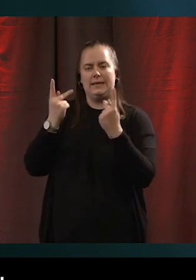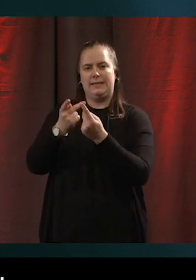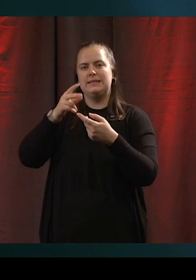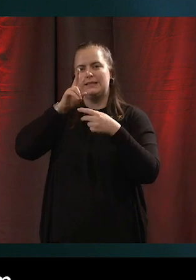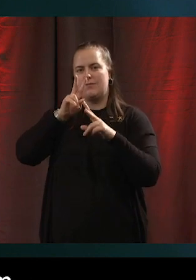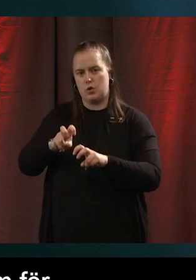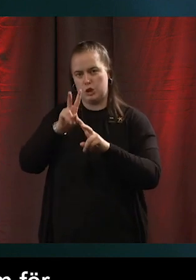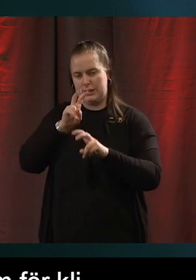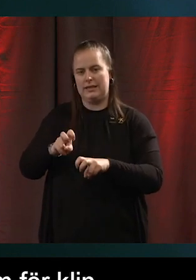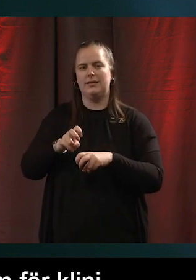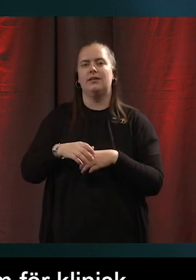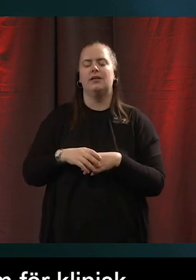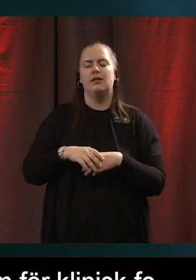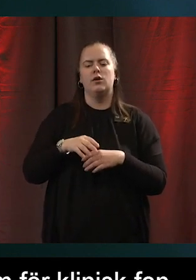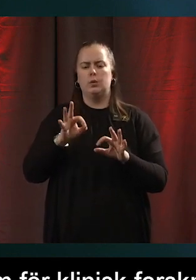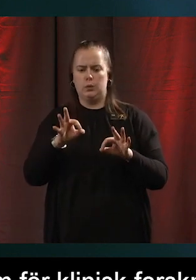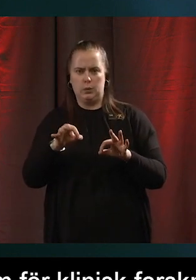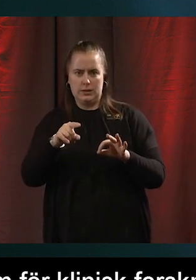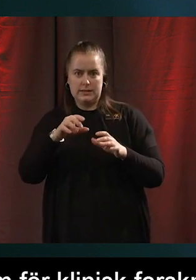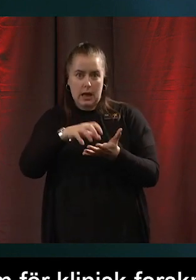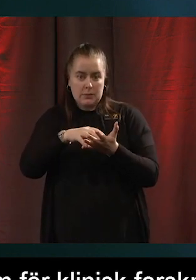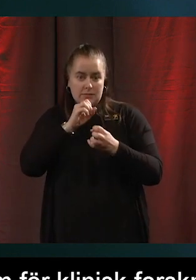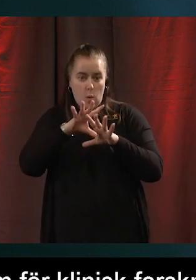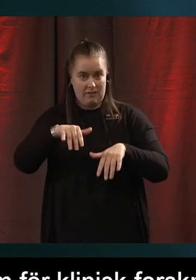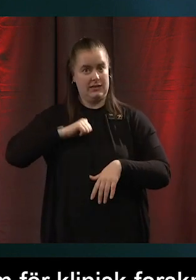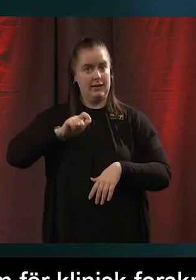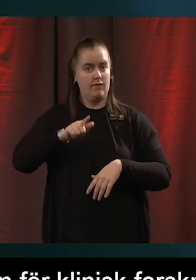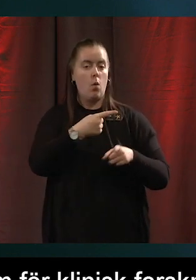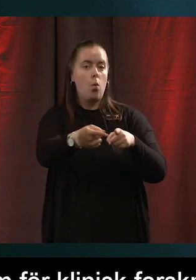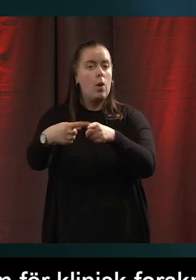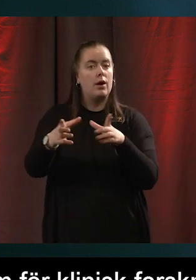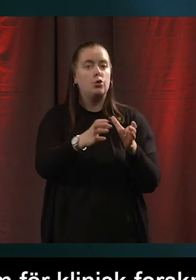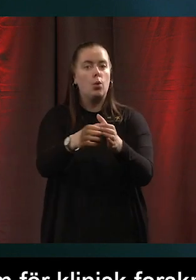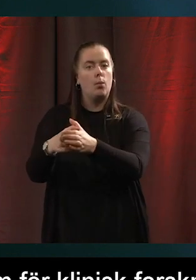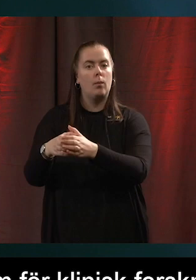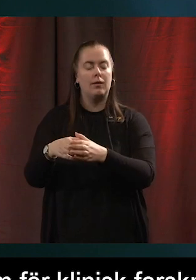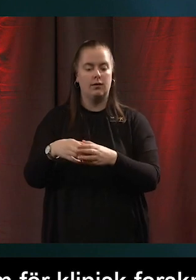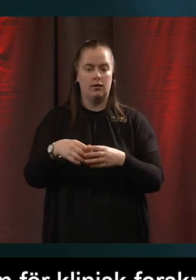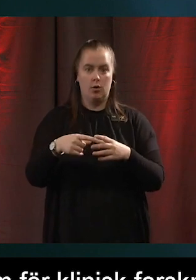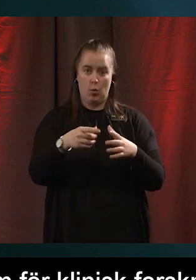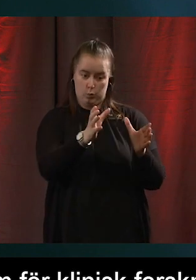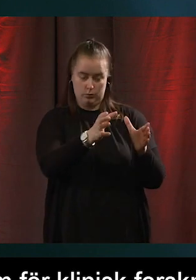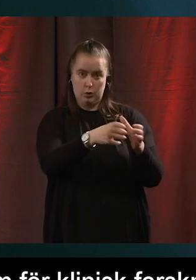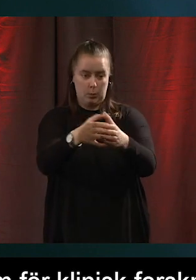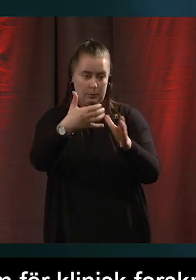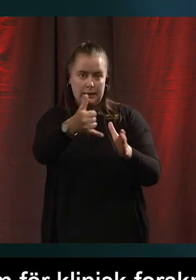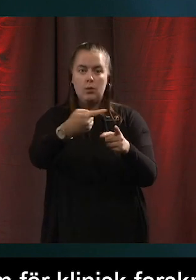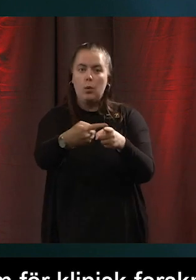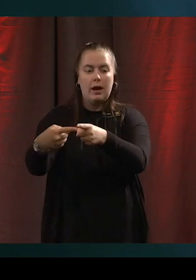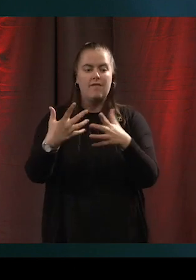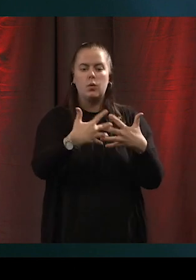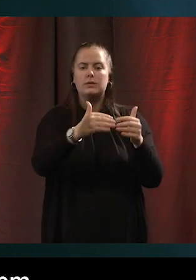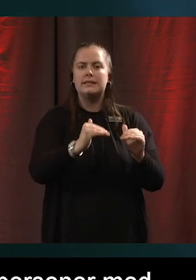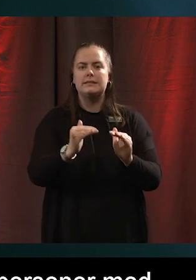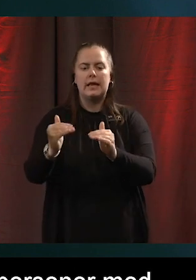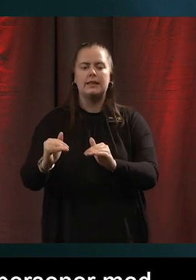funkat? Att har den varit tillgänglig för olika grupper och vad tycker folk med olika funktionsnedsättningar att samhället borde göra nästa